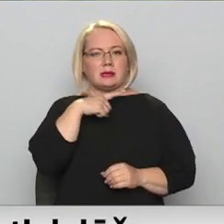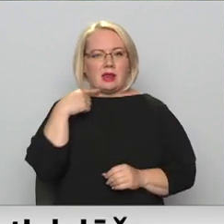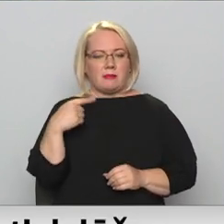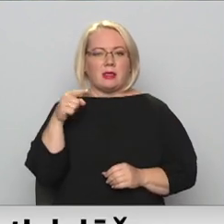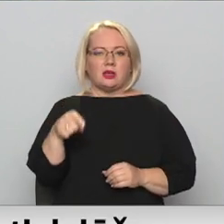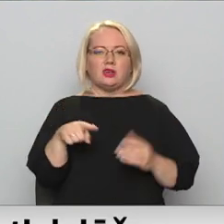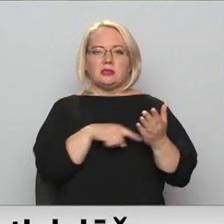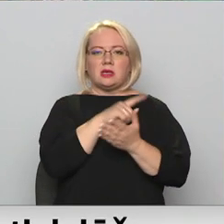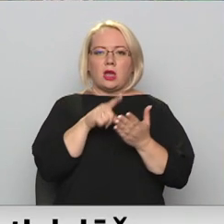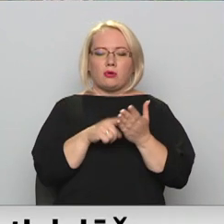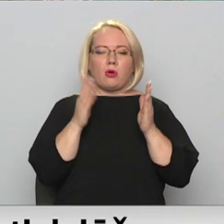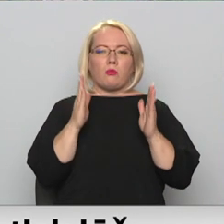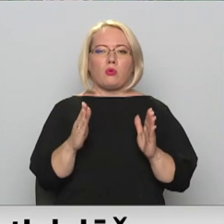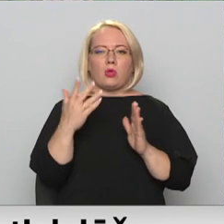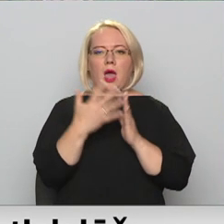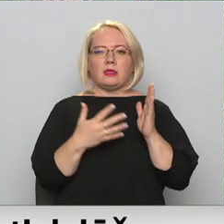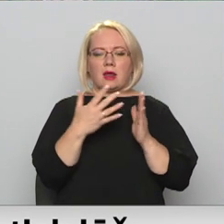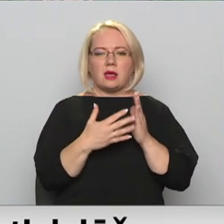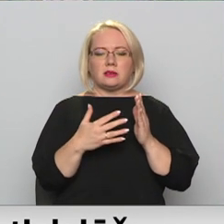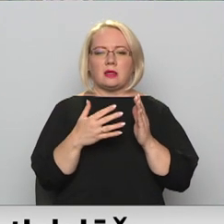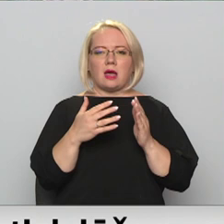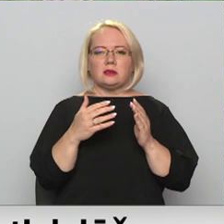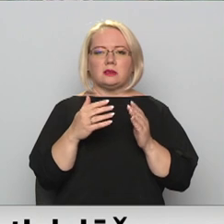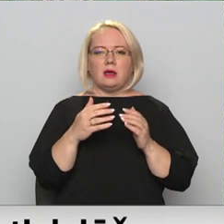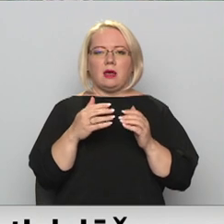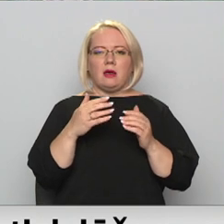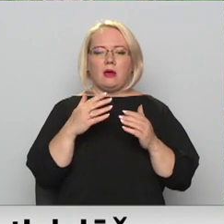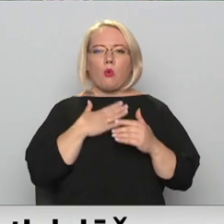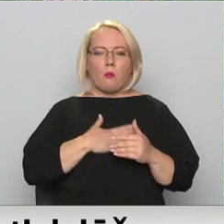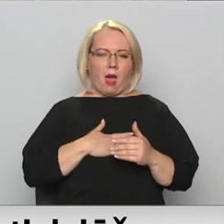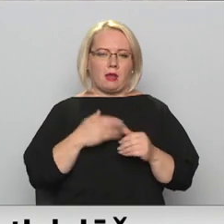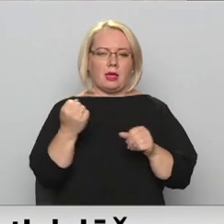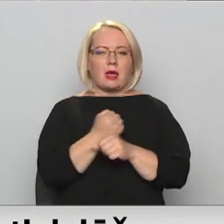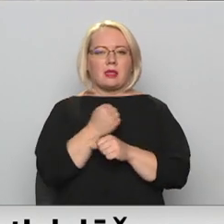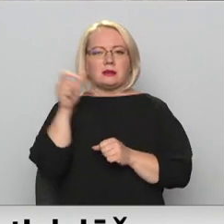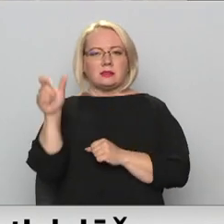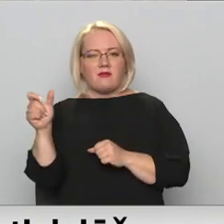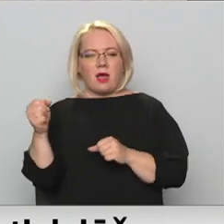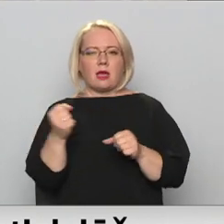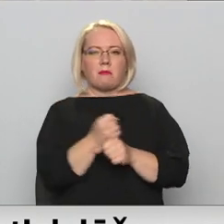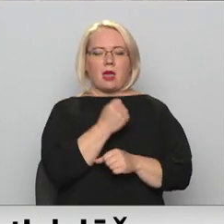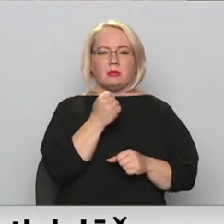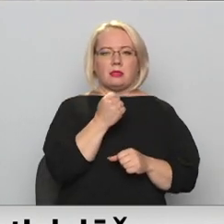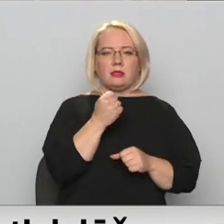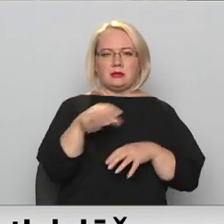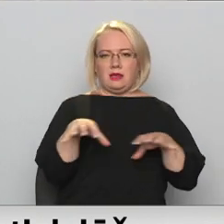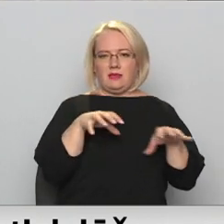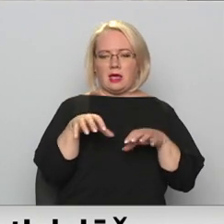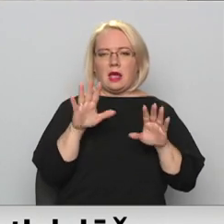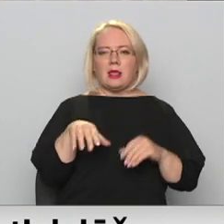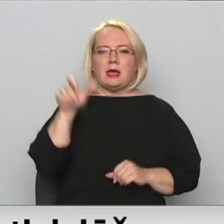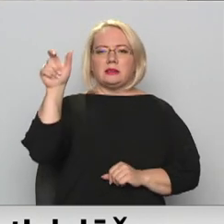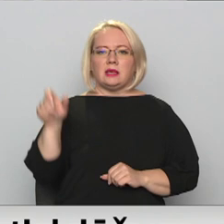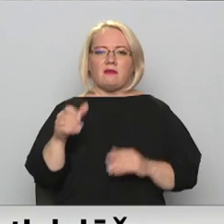jautājums tiktu atrisināts humāni gan cilvēkiem, gan dzīvniekiem, lai cilvēki būtu